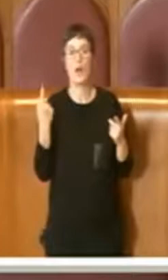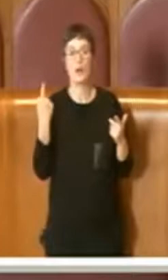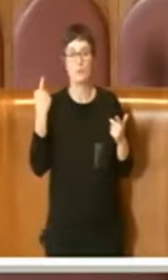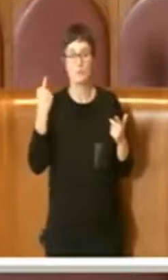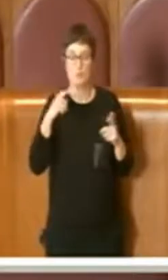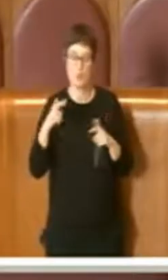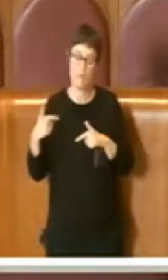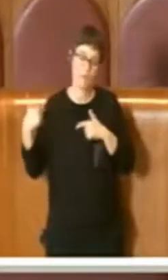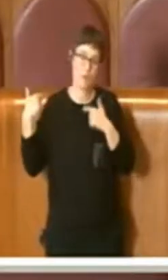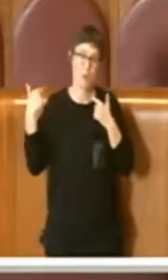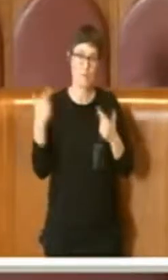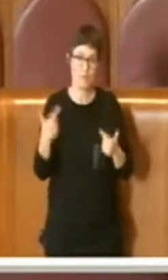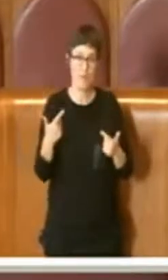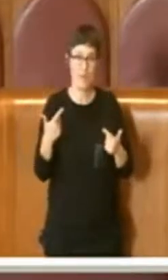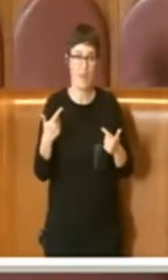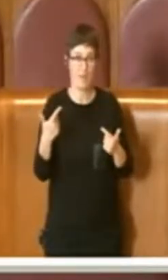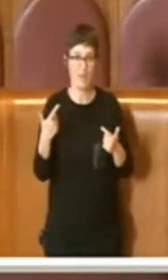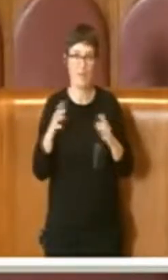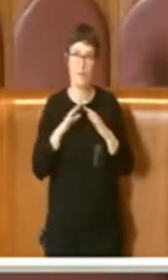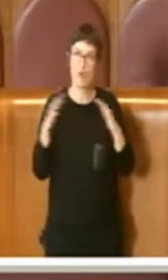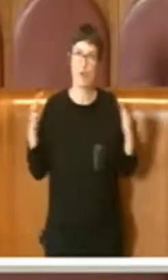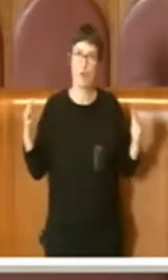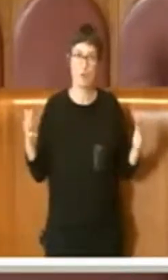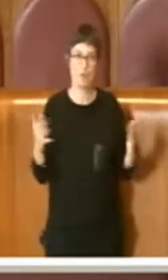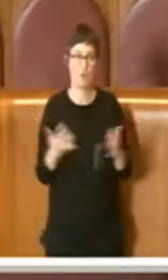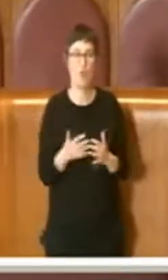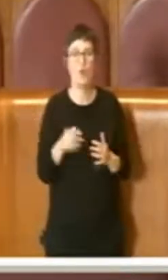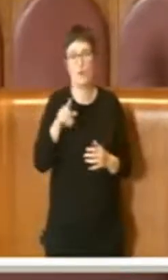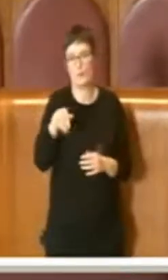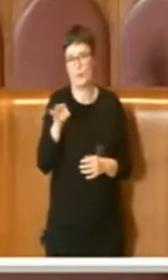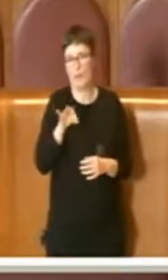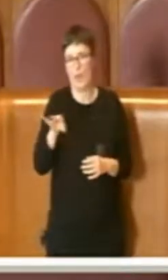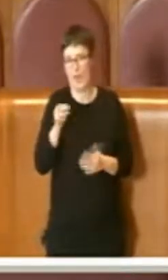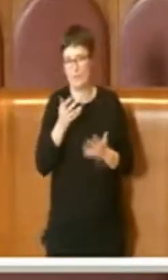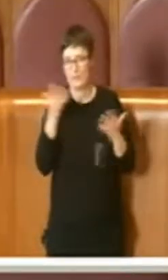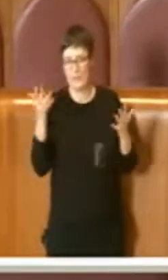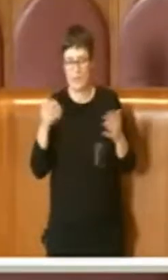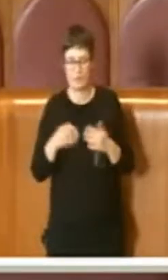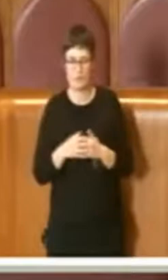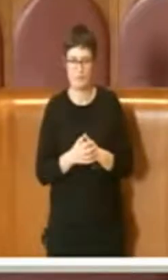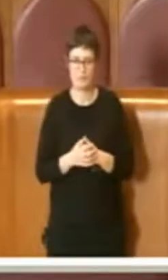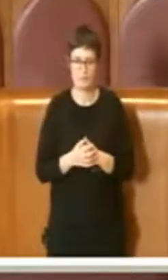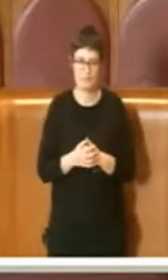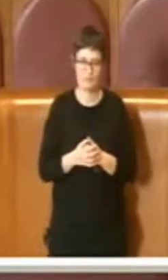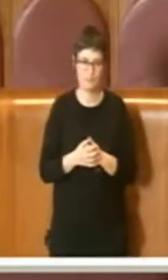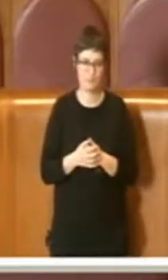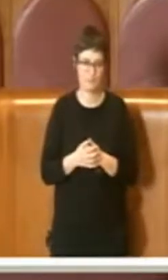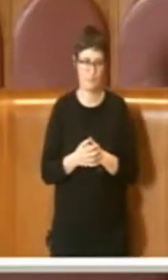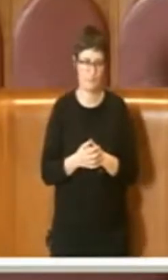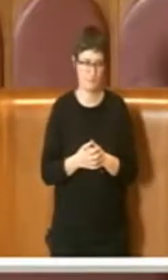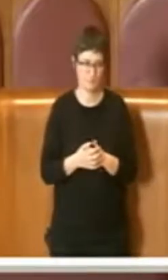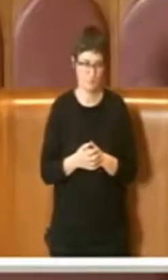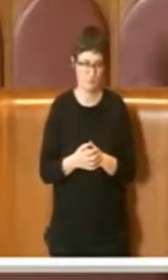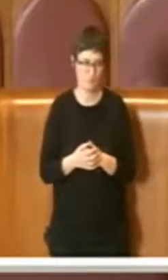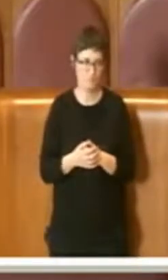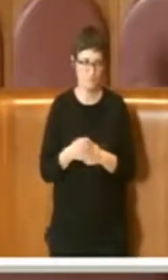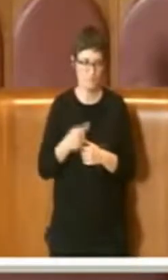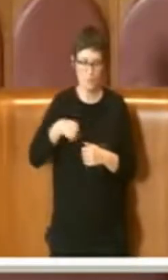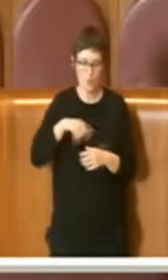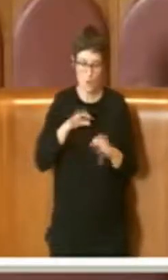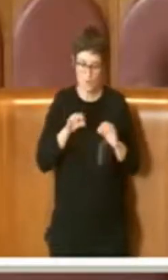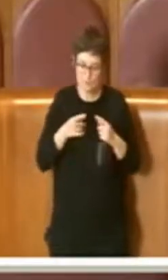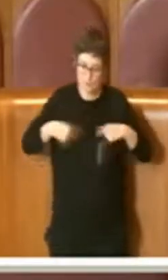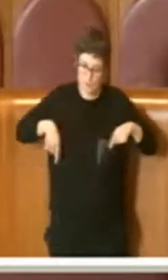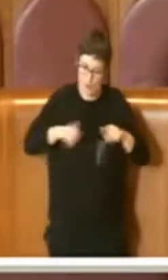ecosistema e in esso anche le api. E appunto noi, come Commissione Ambiente, come